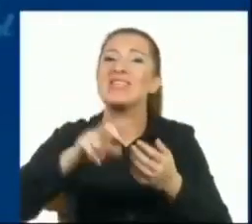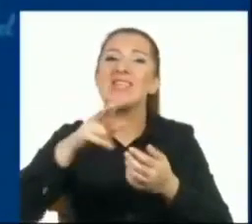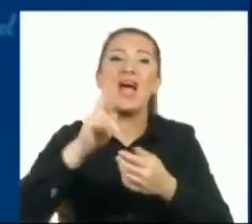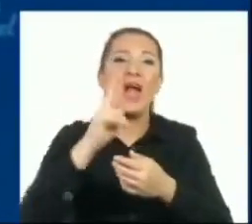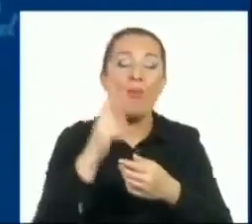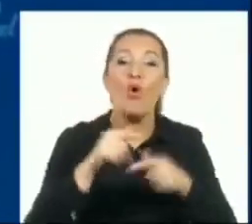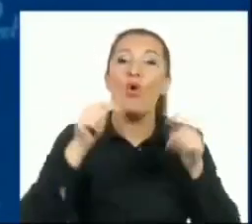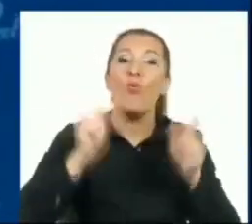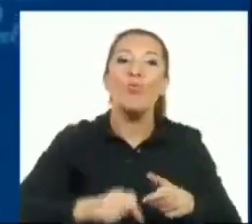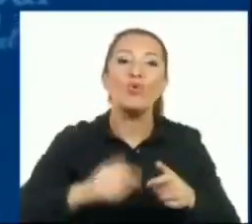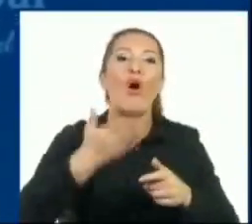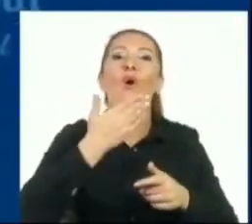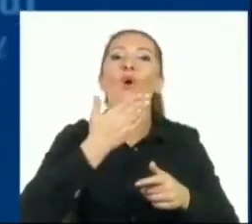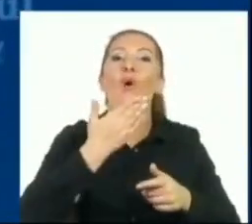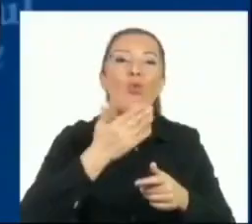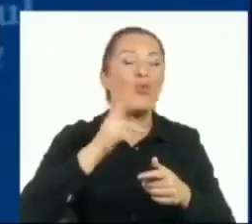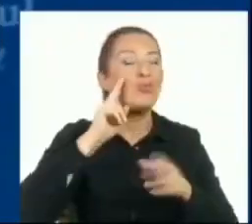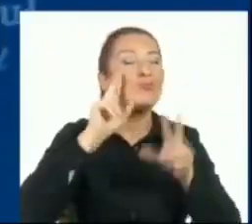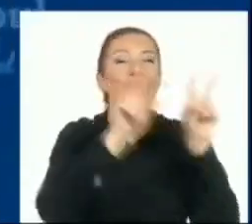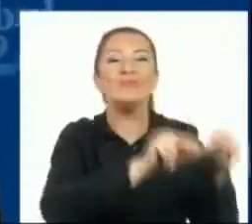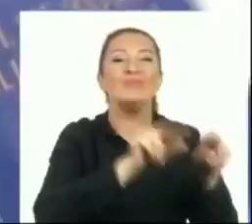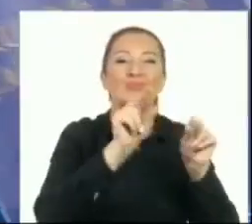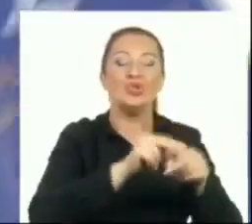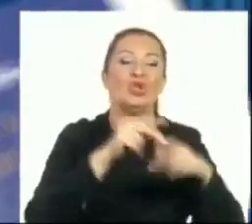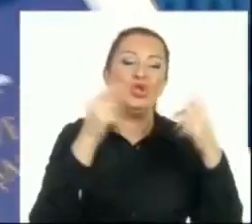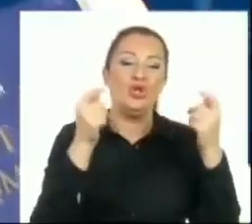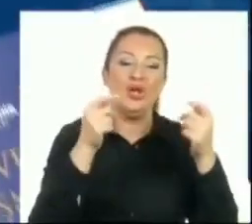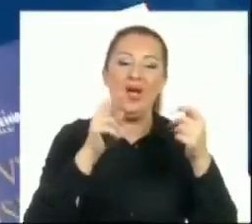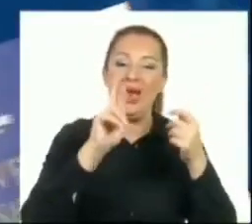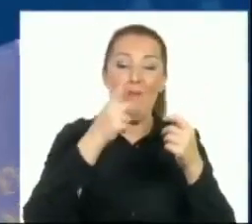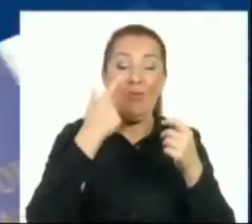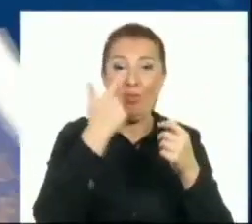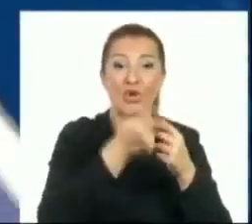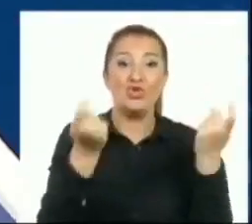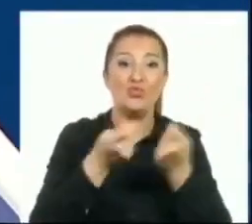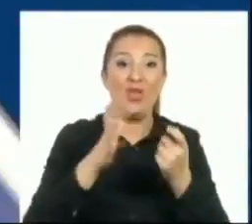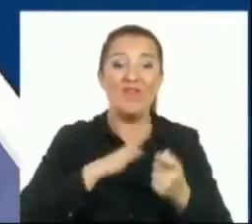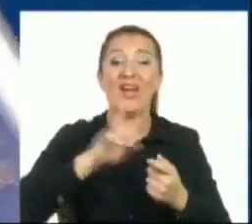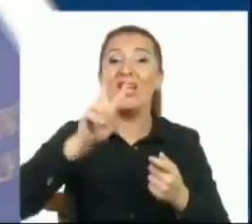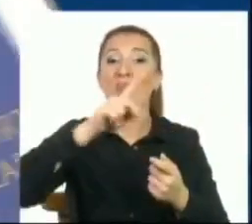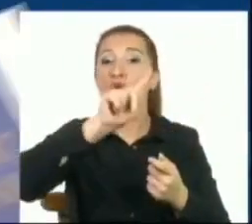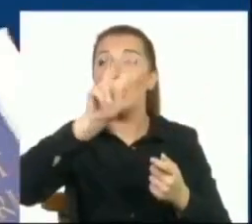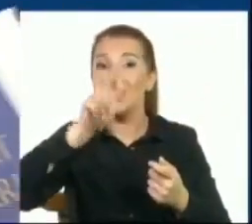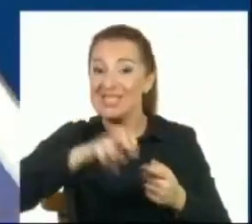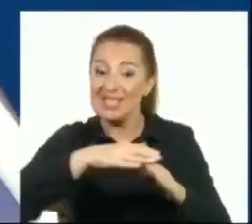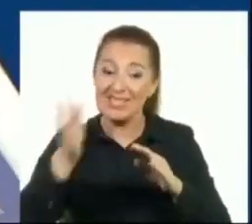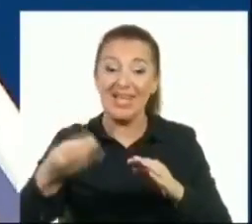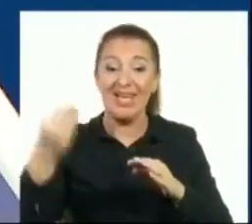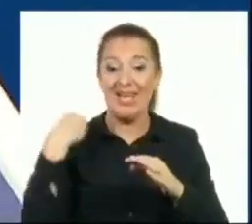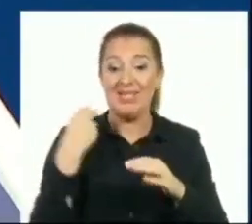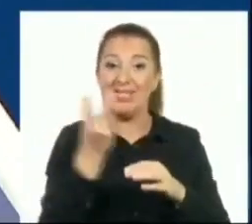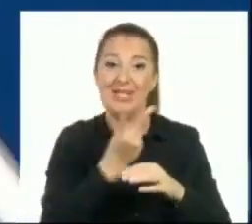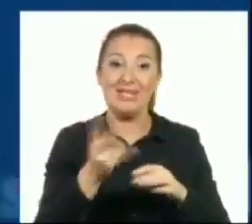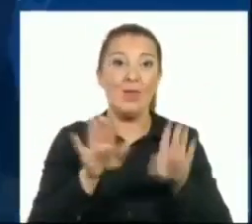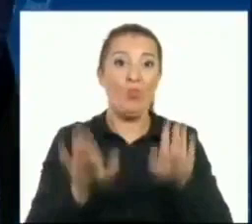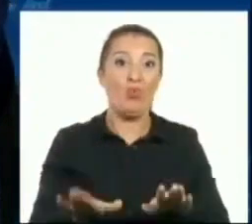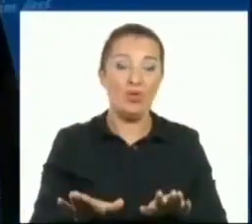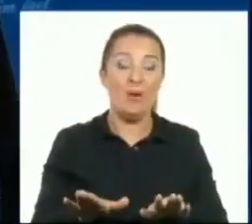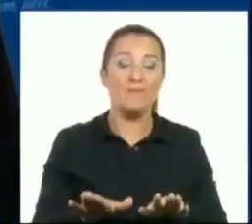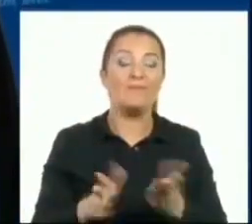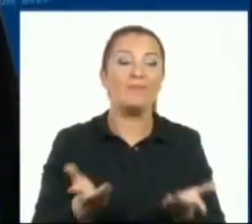da yurt ve okul yurt çalışmaları raporları var burada bakın. İki bin on sekiz ve iki bin yenisi. Her ikisi de burada.